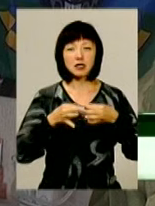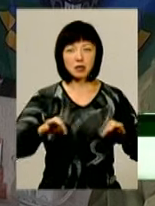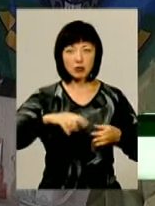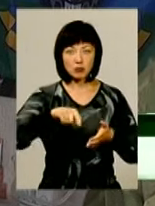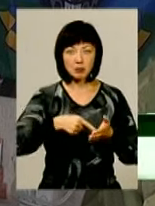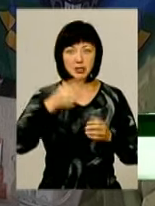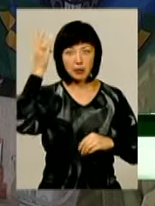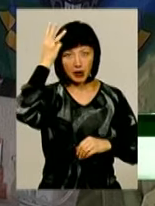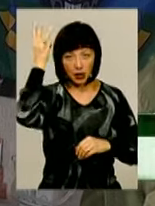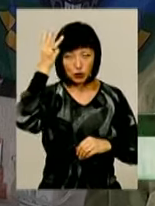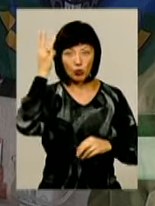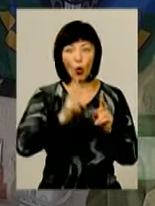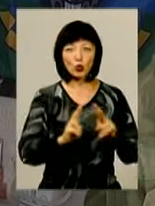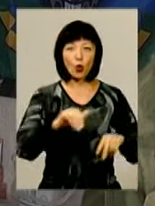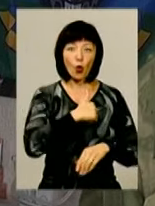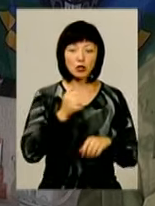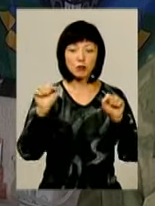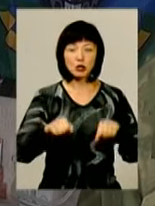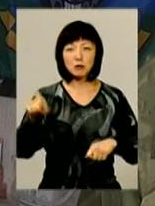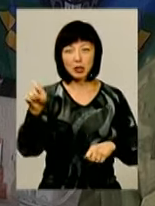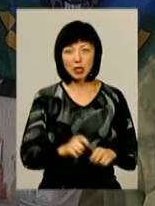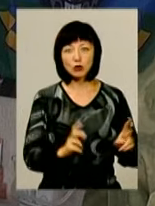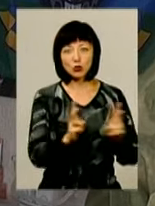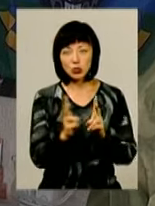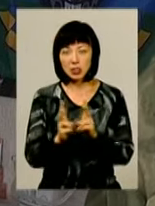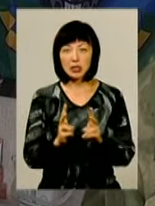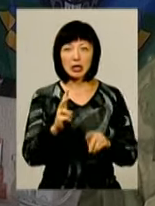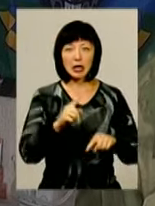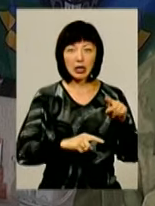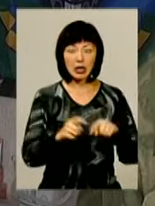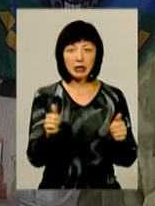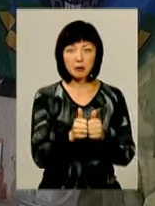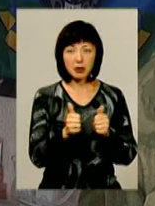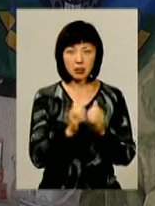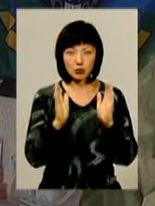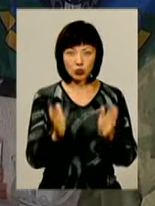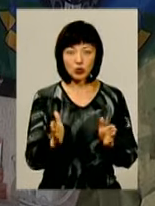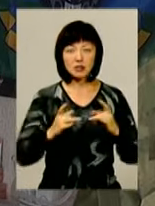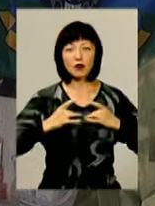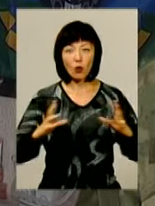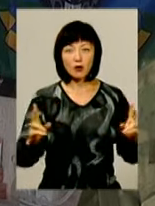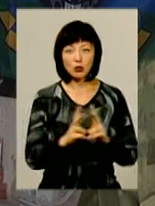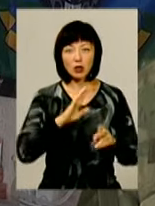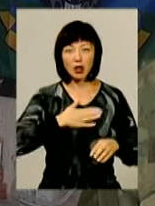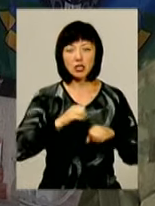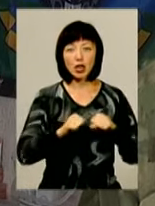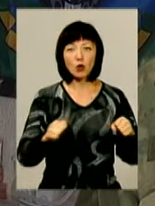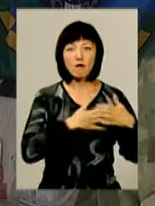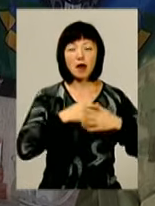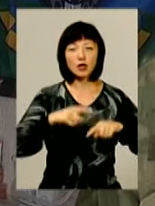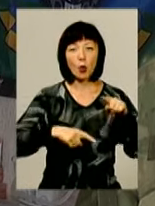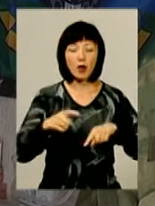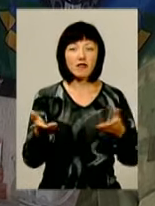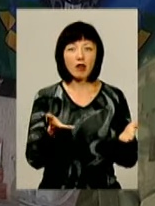в місті Хмельницькому. Хто хоче, може приїхати, зустріти, там будуть рідні, близькі. Буде святкова зустріч наших героїв-патріотів,